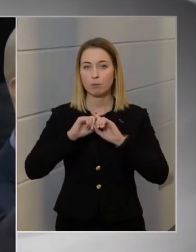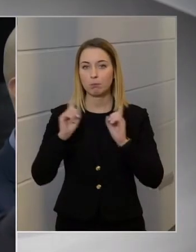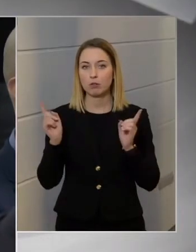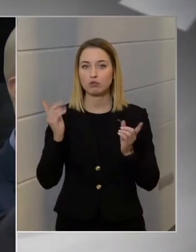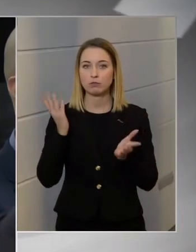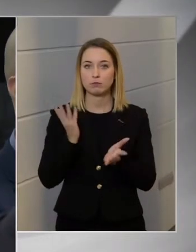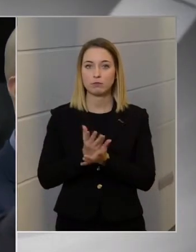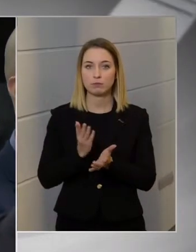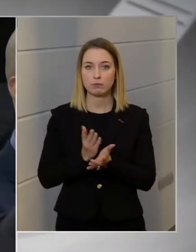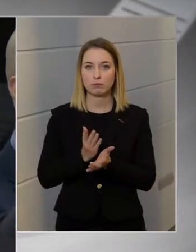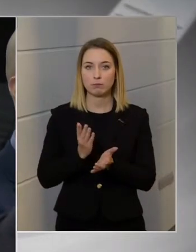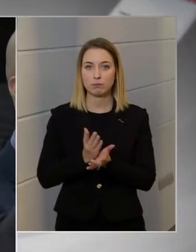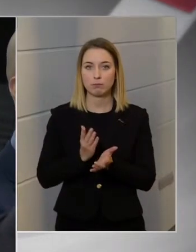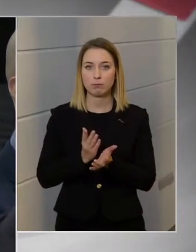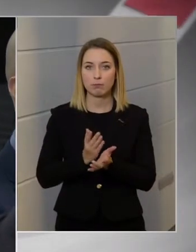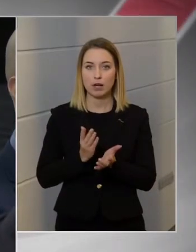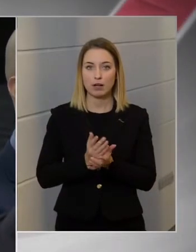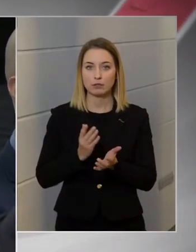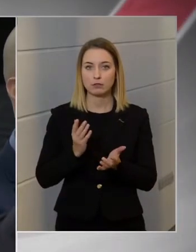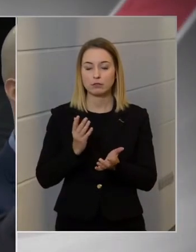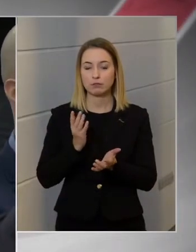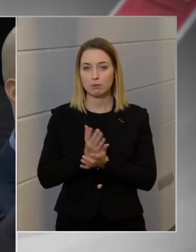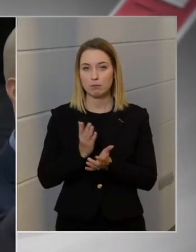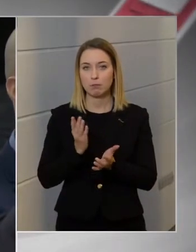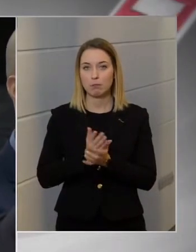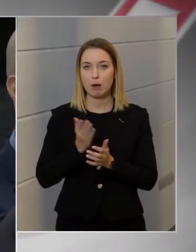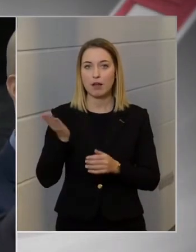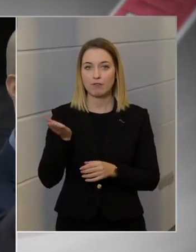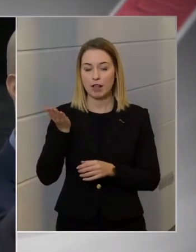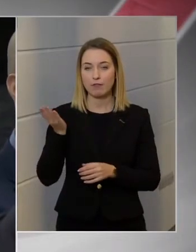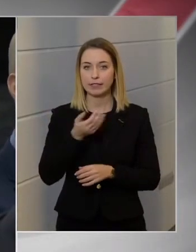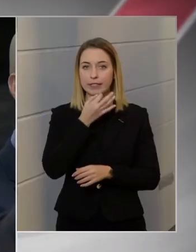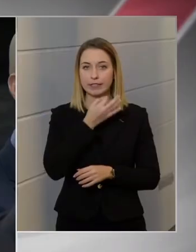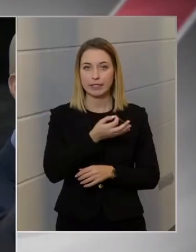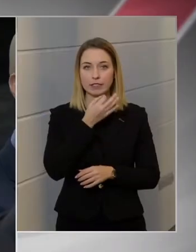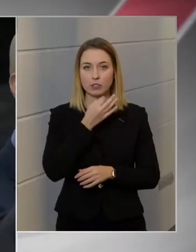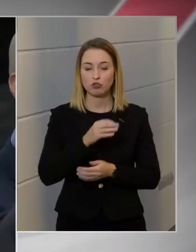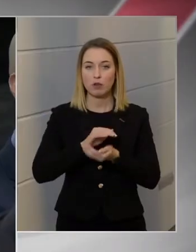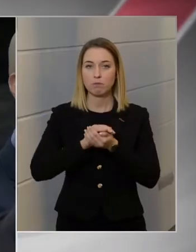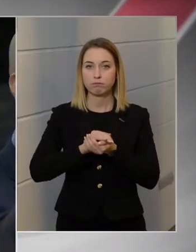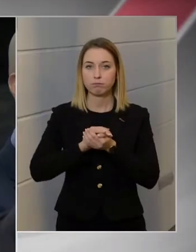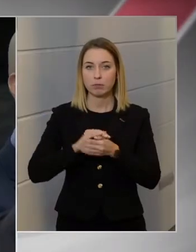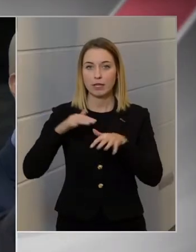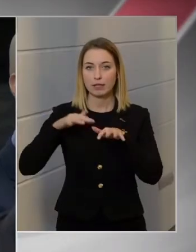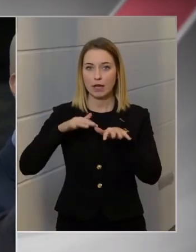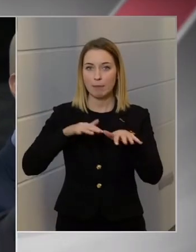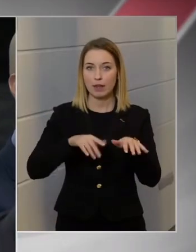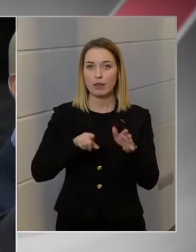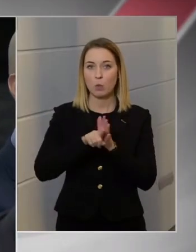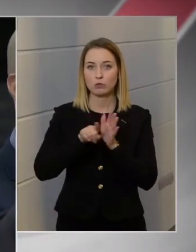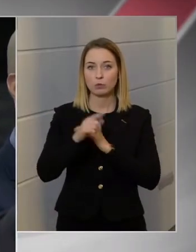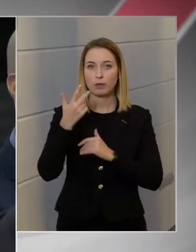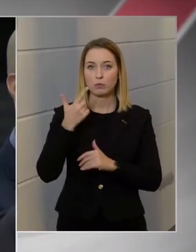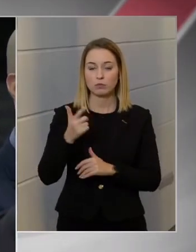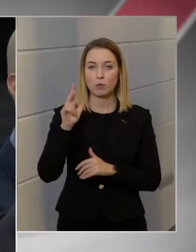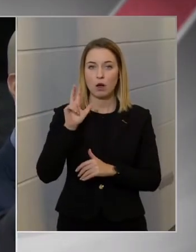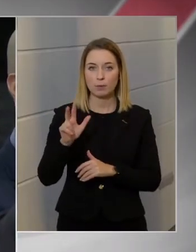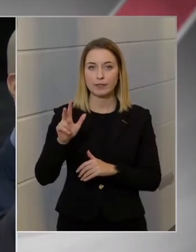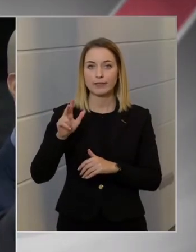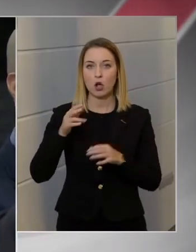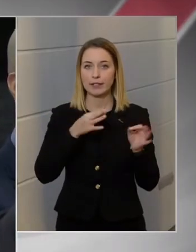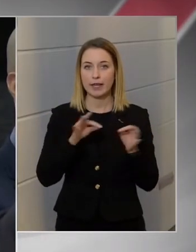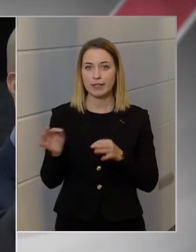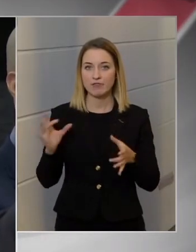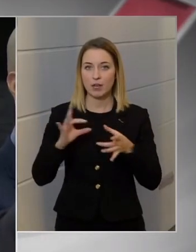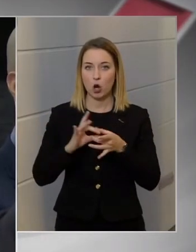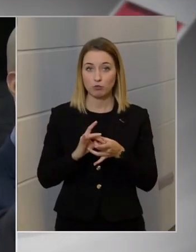felvetett kérdés a békemenet, illetve az október 23-ai rendezőnyen kapcsán. Van